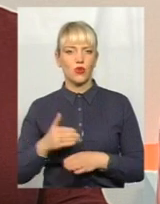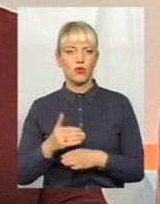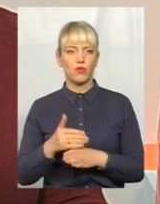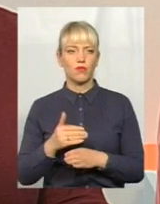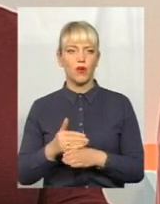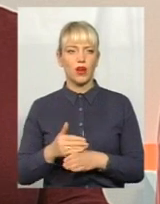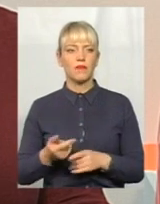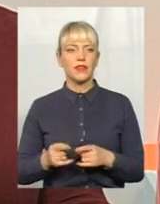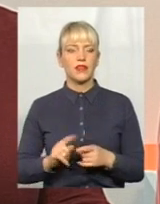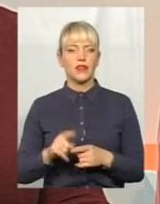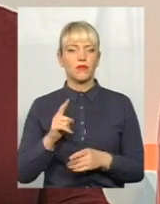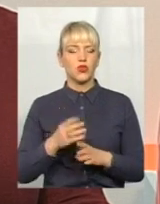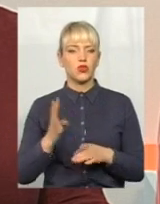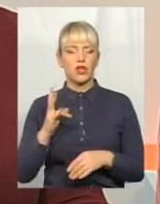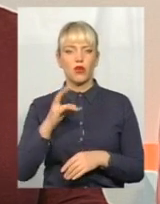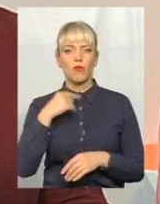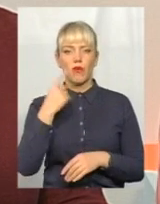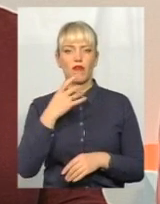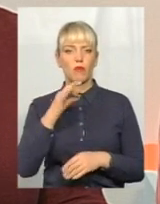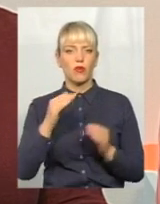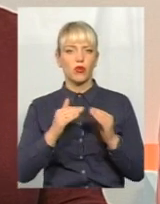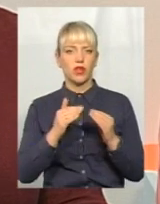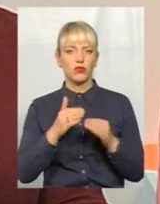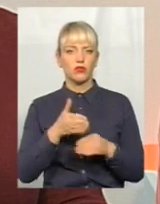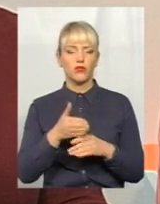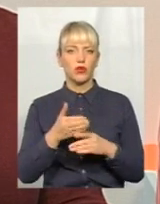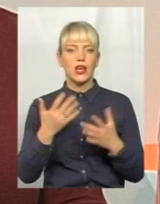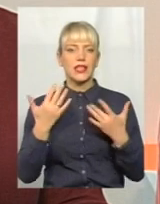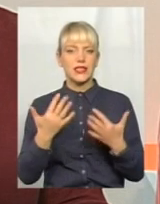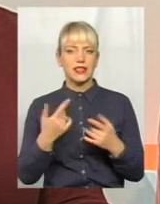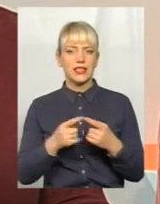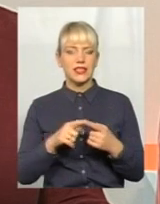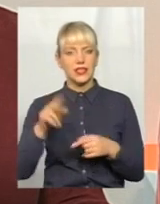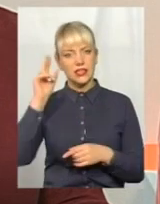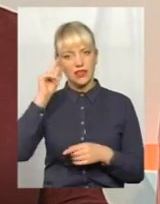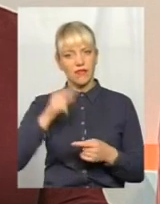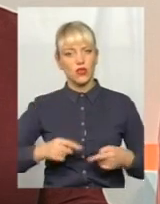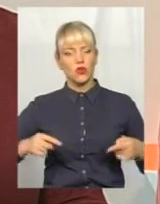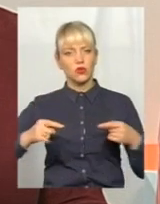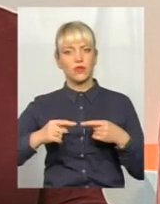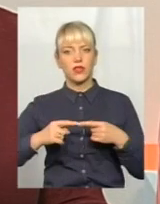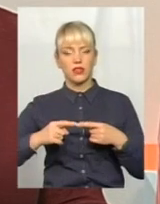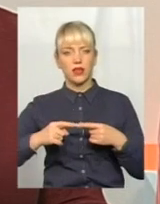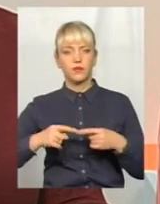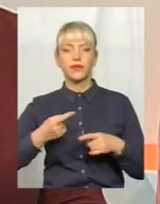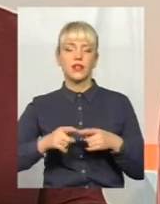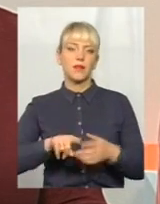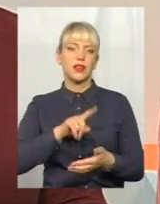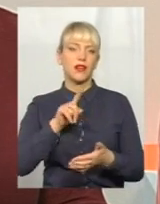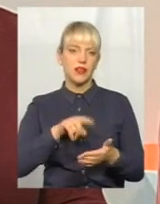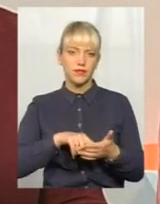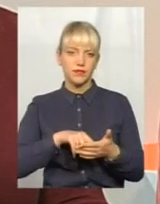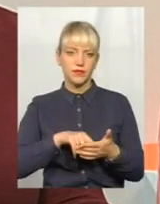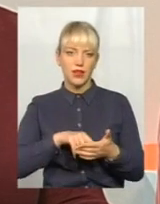Ну, в першу чергу, на дому ми говоримо. Наскільки ця цифра достовірна, теж питання, ми